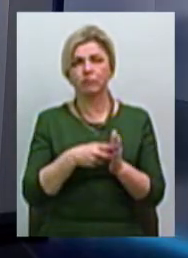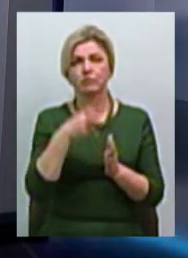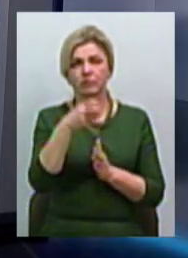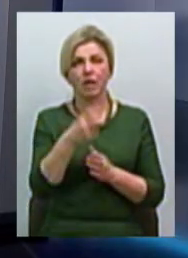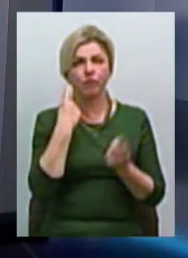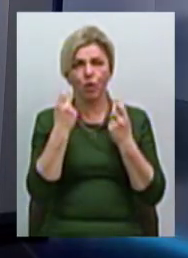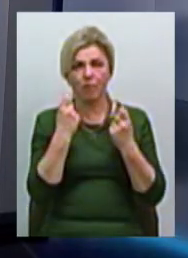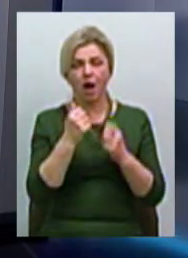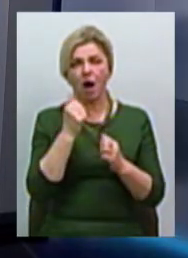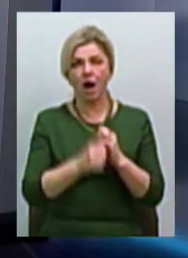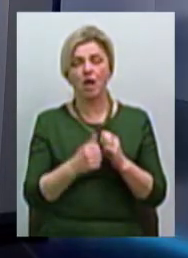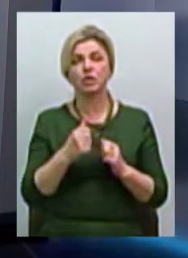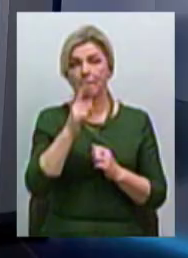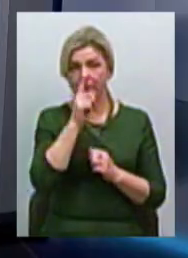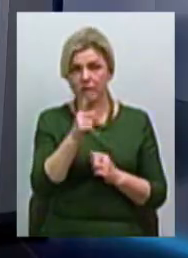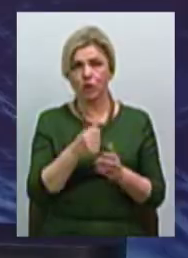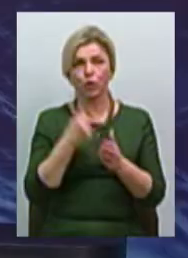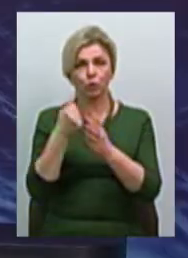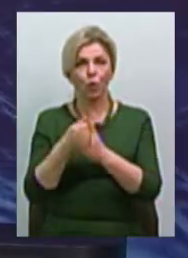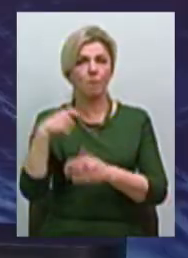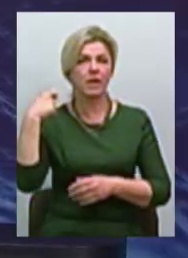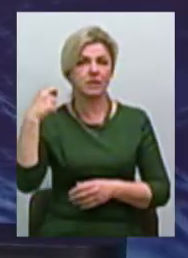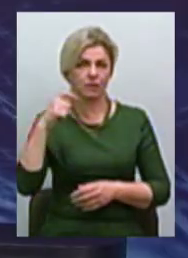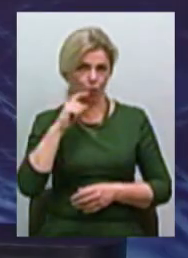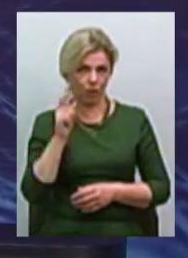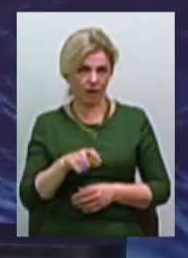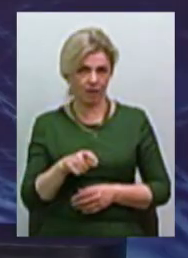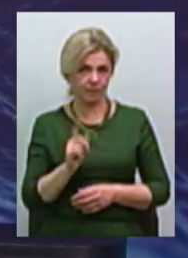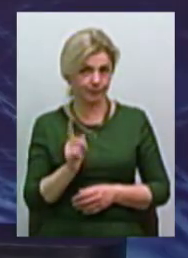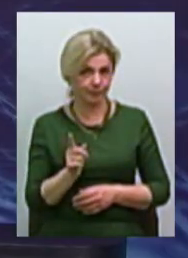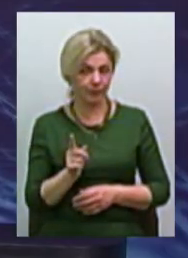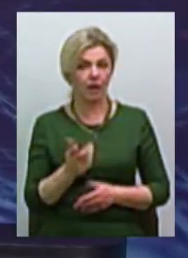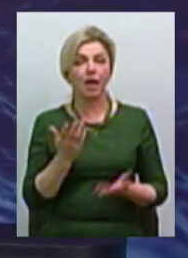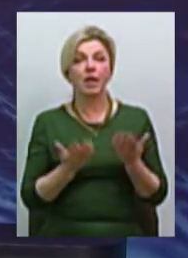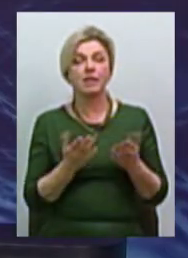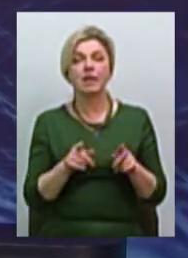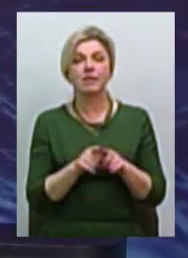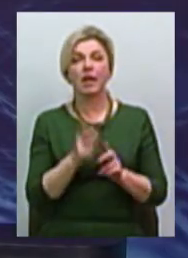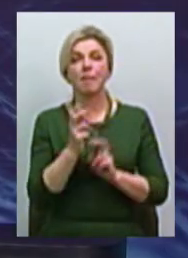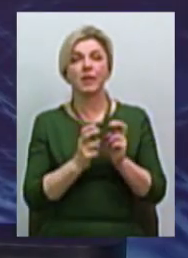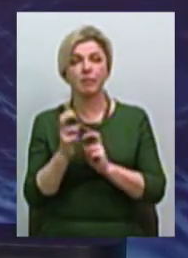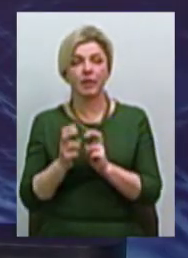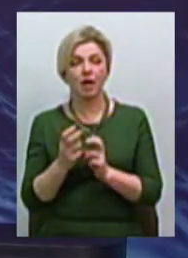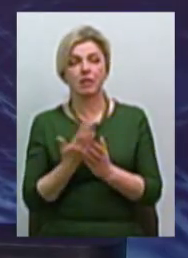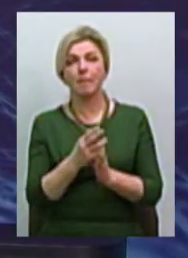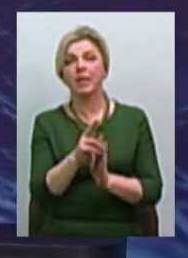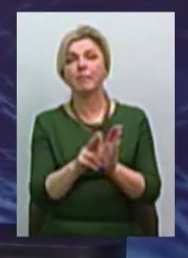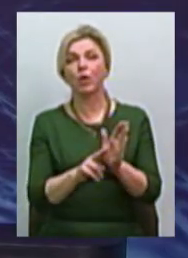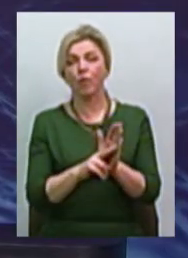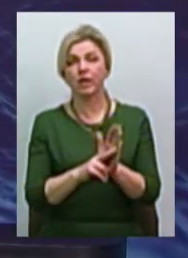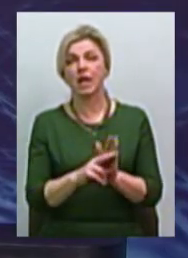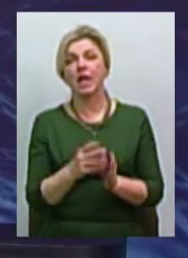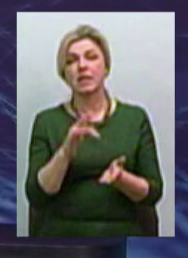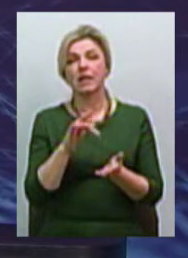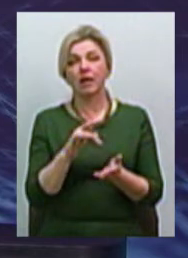щомісячно до президента України. Якщо такі підприємства, які, наприклад, підпорядковані центральним